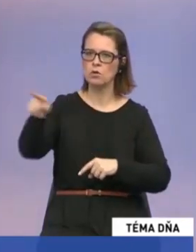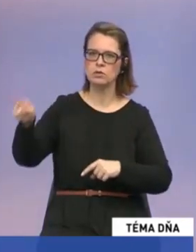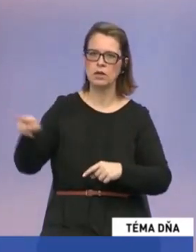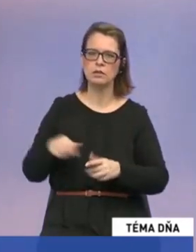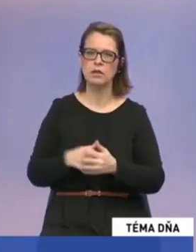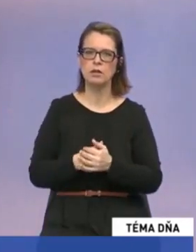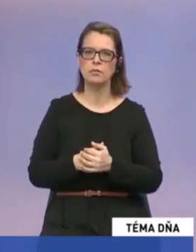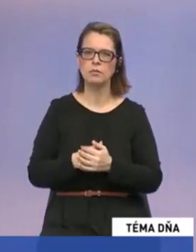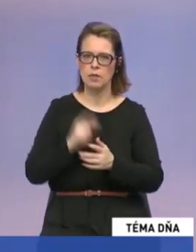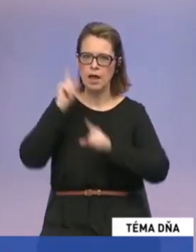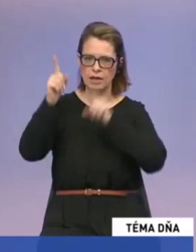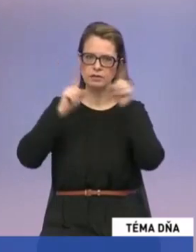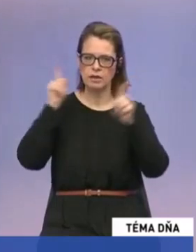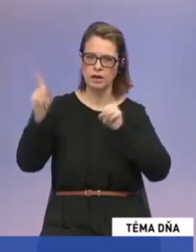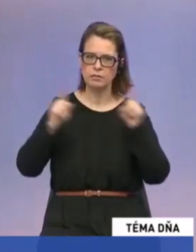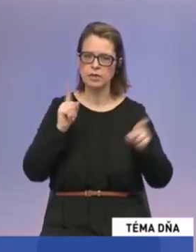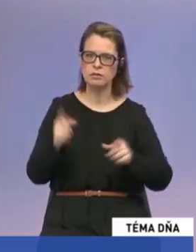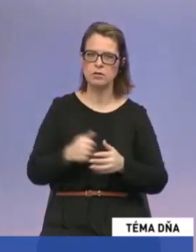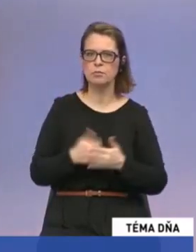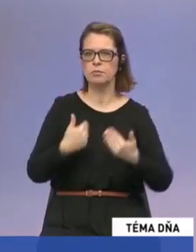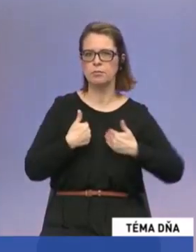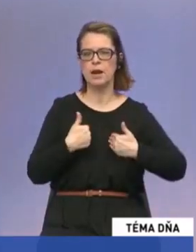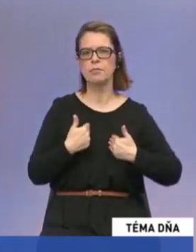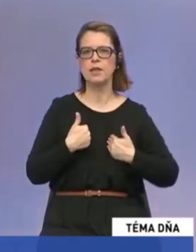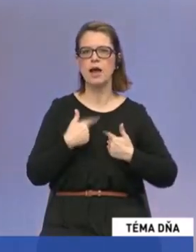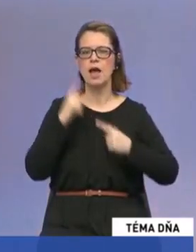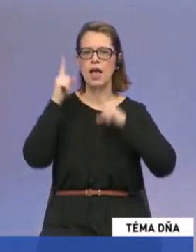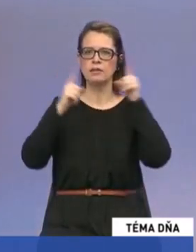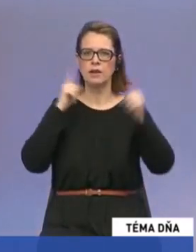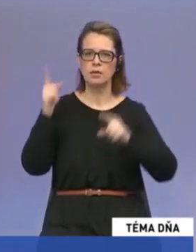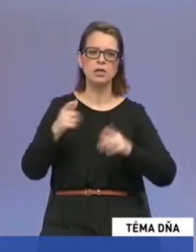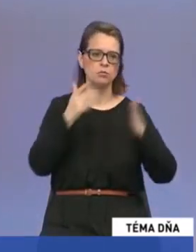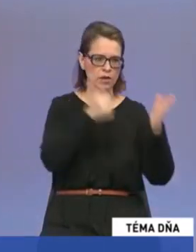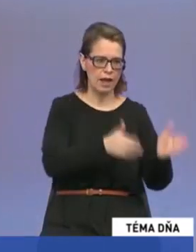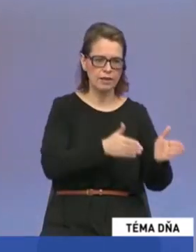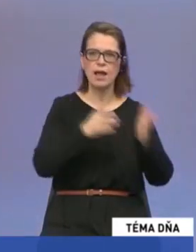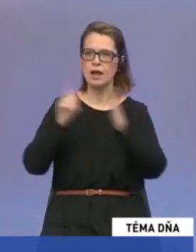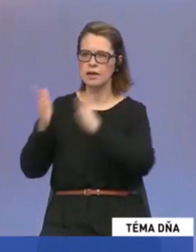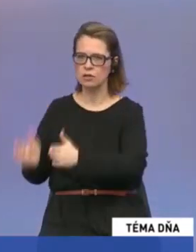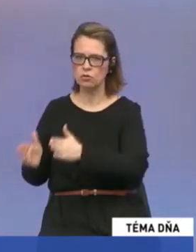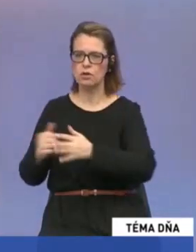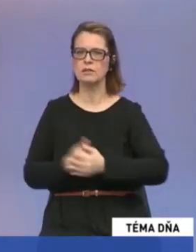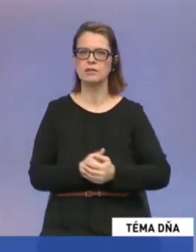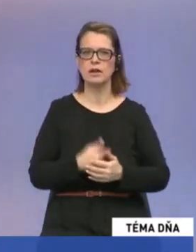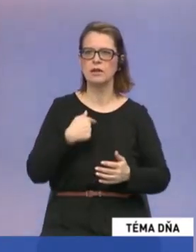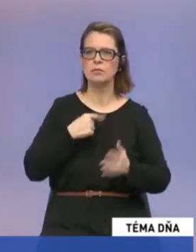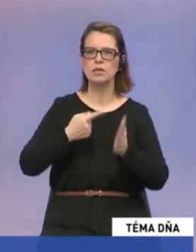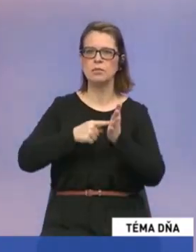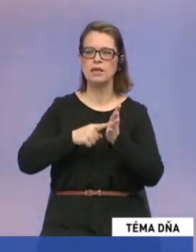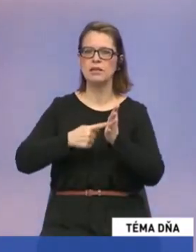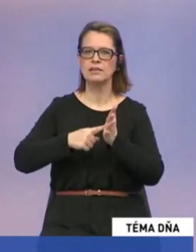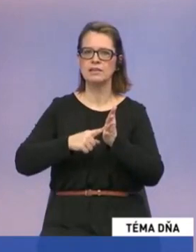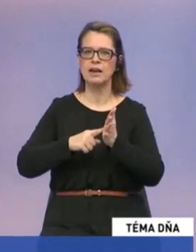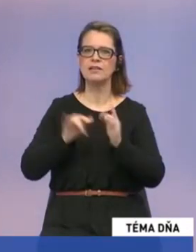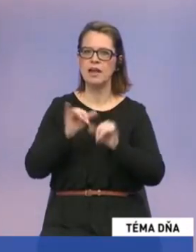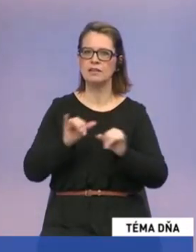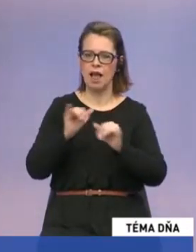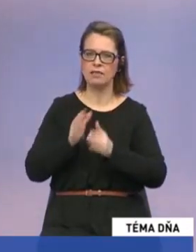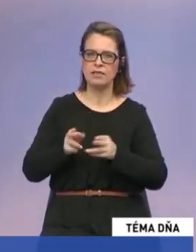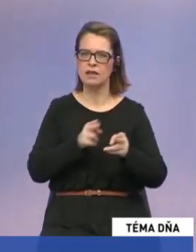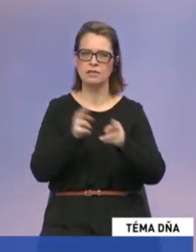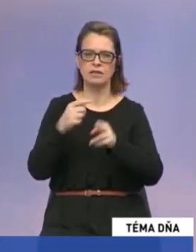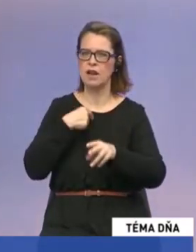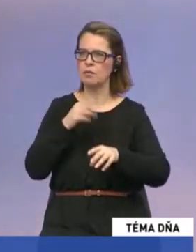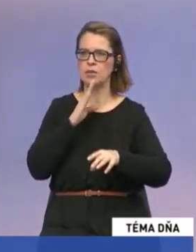Nazvieme to tak extrémistom z úhej strany, takže pre mňa je tu extrémizmus na jednej aj na druhej strane. My sme tá zlata-stredná cesta, ale tak samozrejme nemôžeme tu